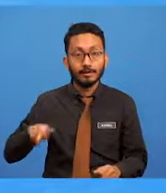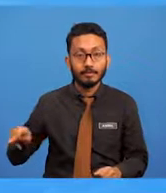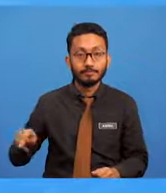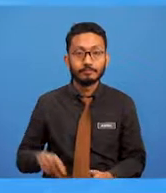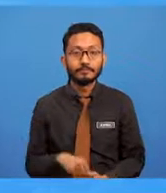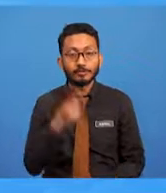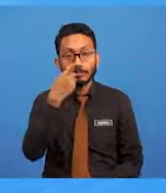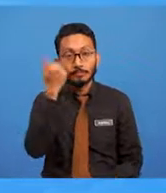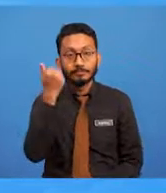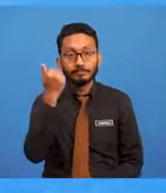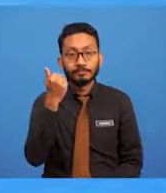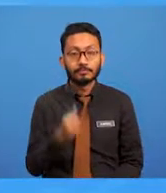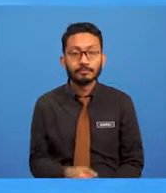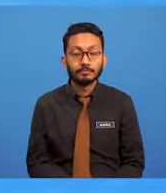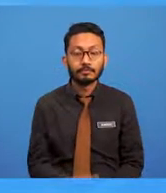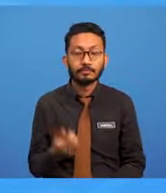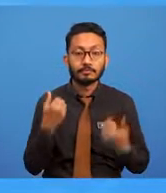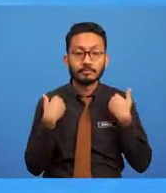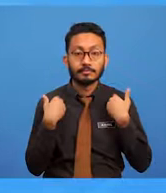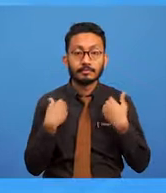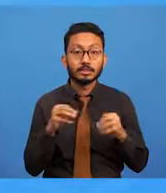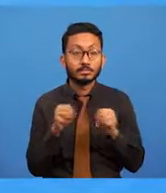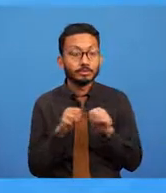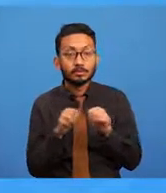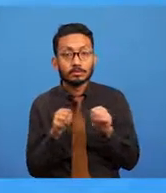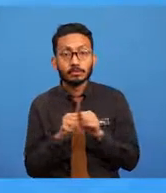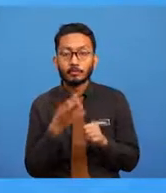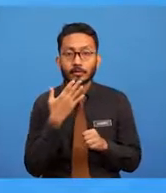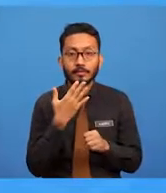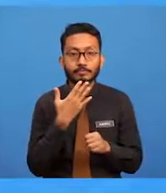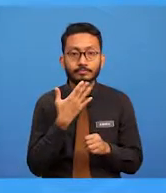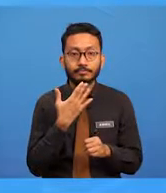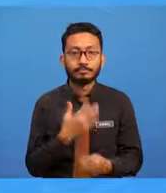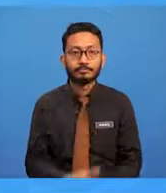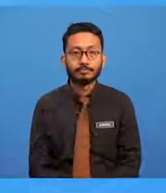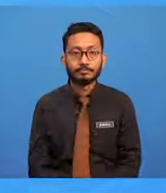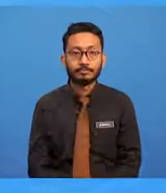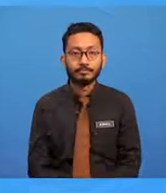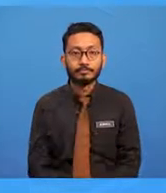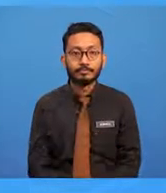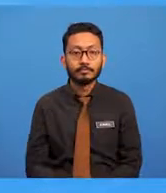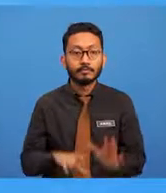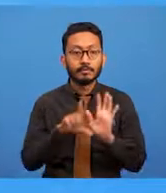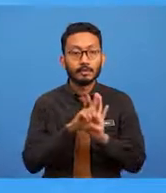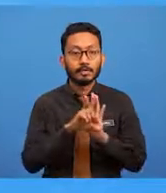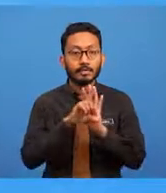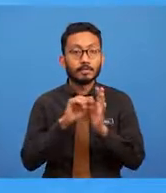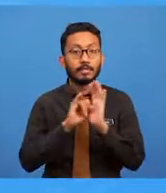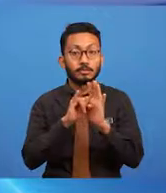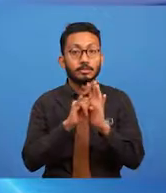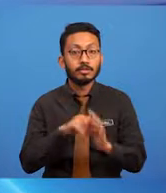-cirinya yang pelbagai warna campuran iaitu melampangkan imej kanak-kanak.